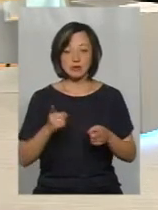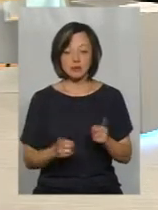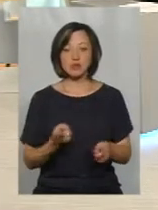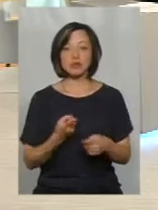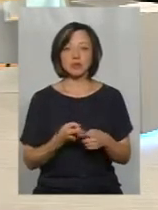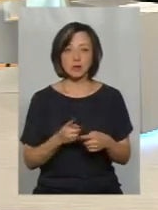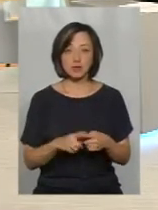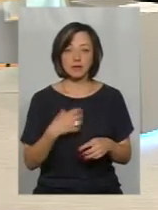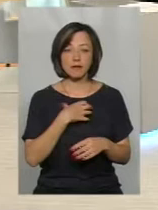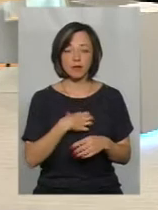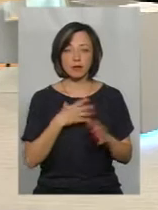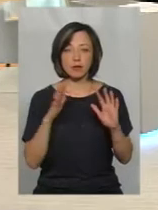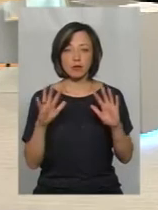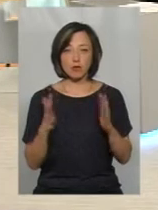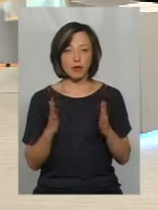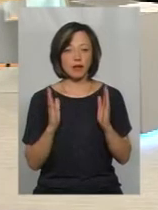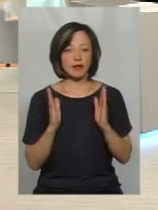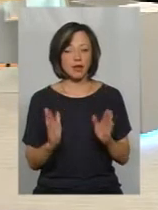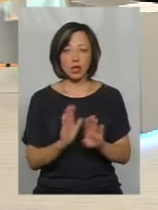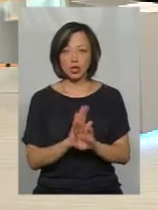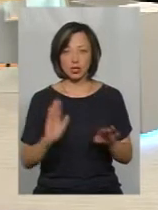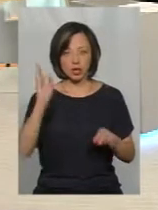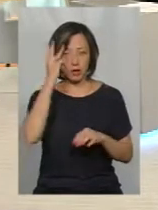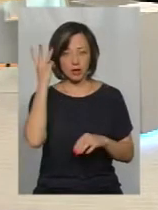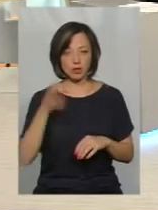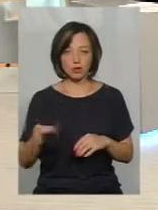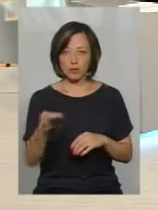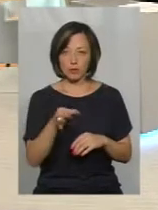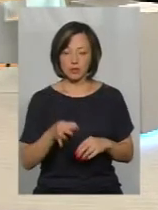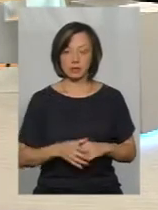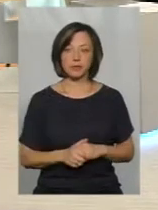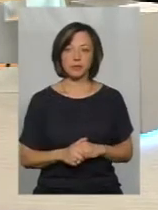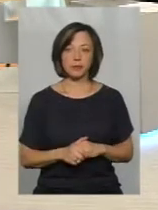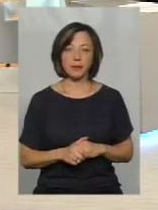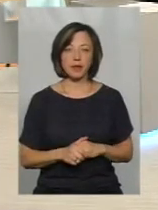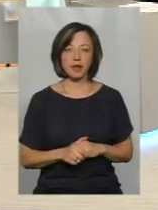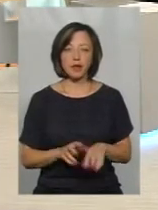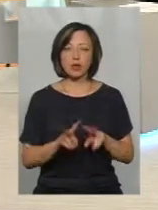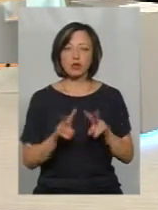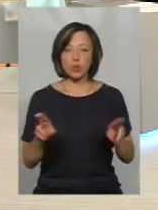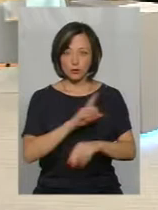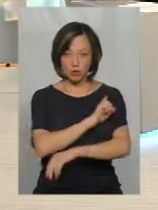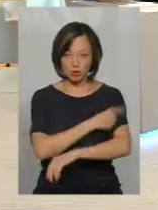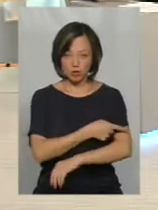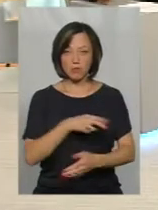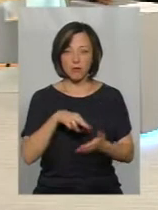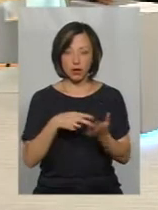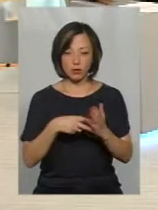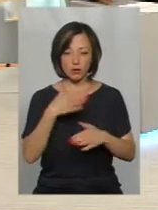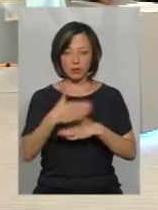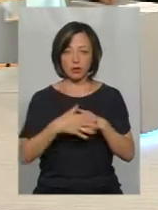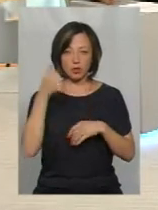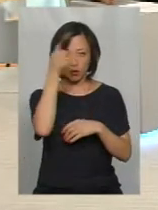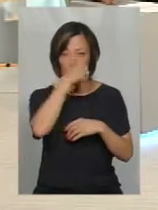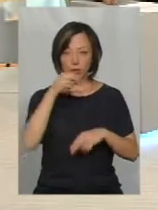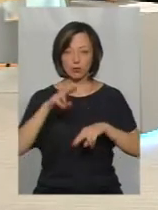знакова подія не лише для Хмельницької області. Схожі потужності ще плануються в найближчі роки, все